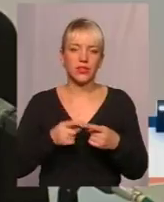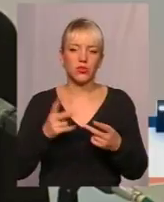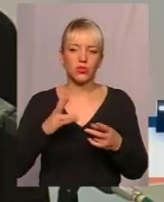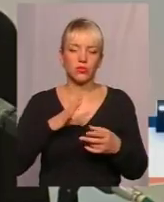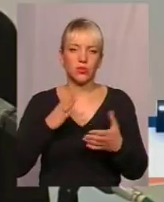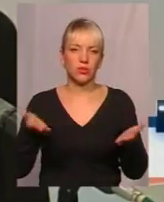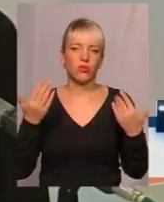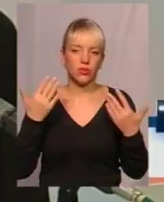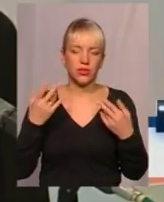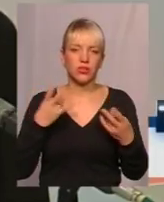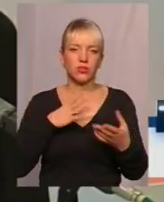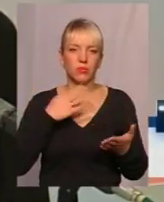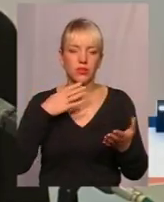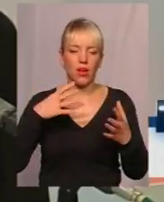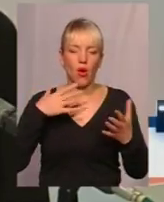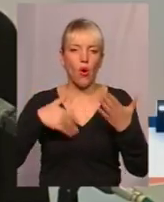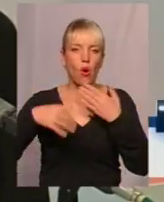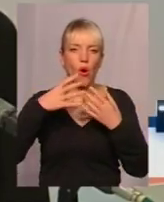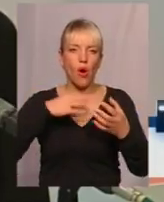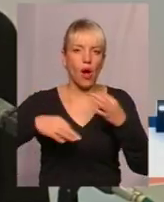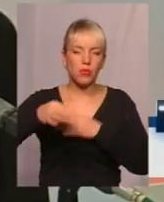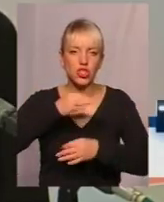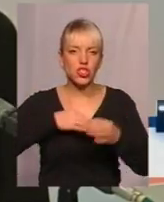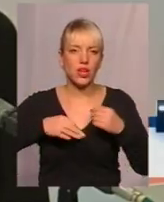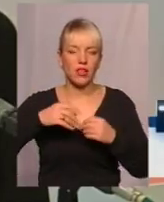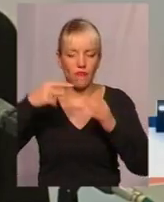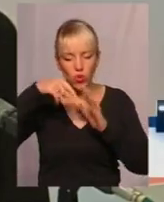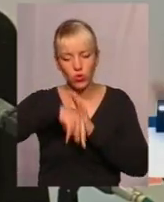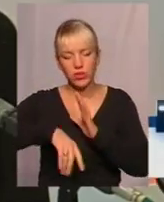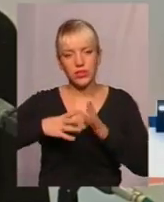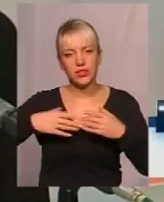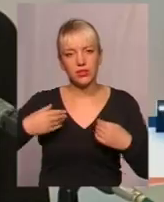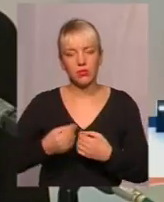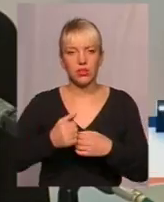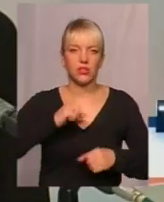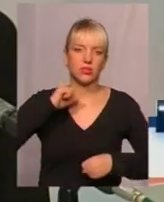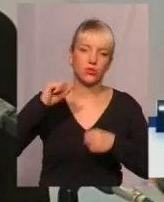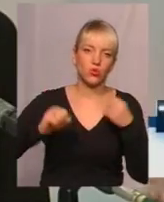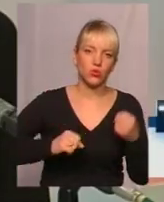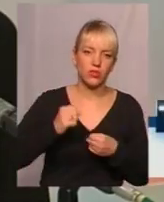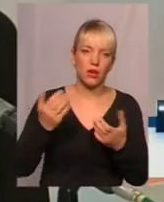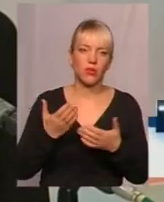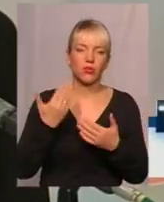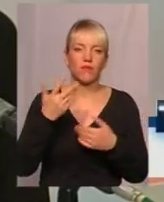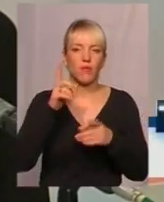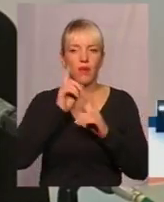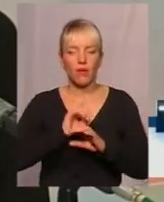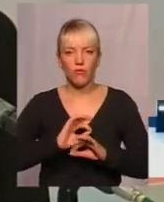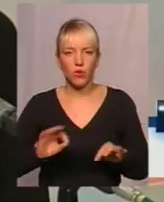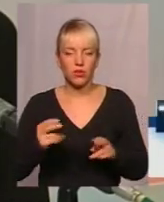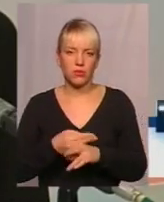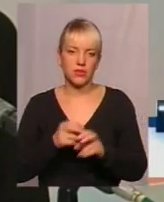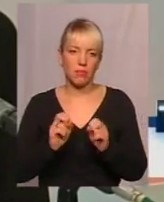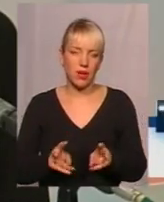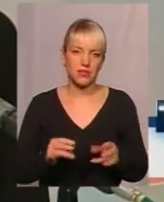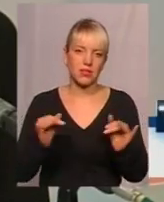володіті це вирвати сі друзями з керокими вам комфортно безпекти